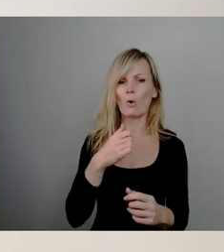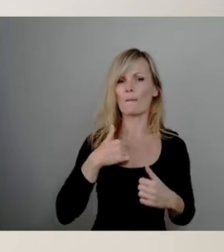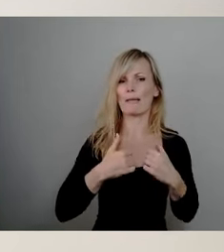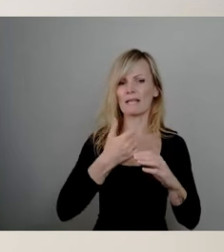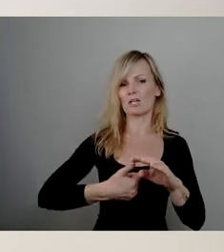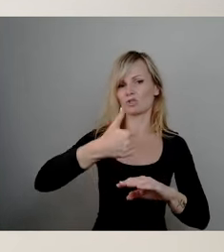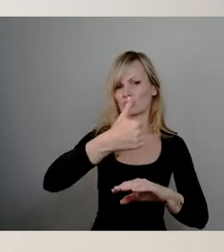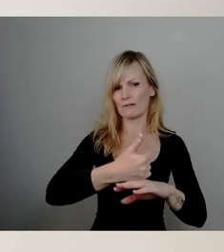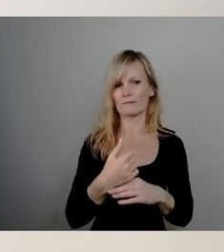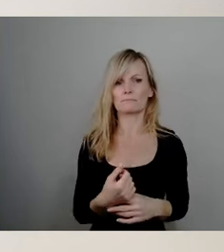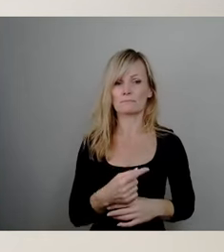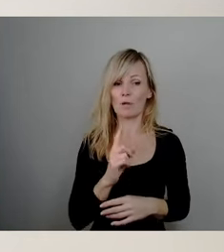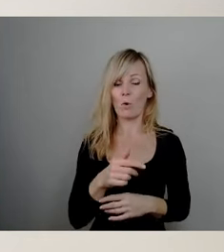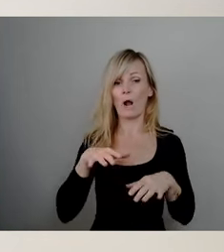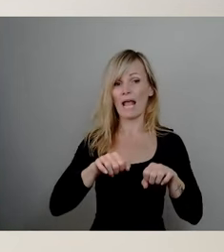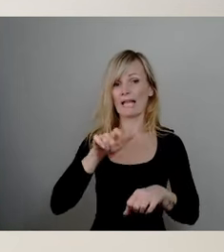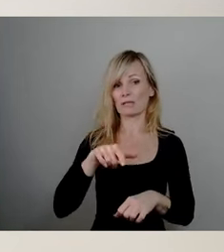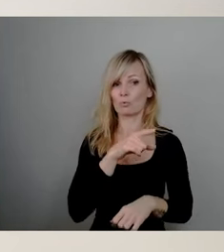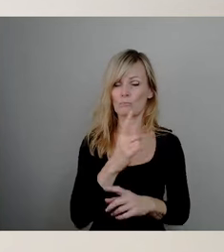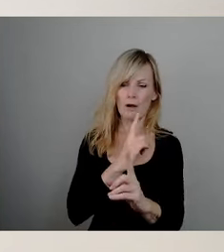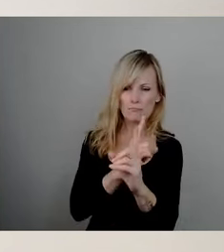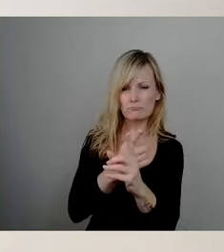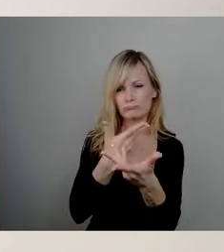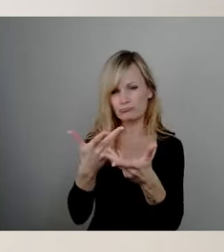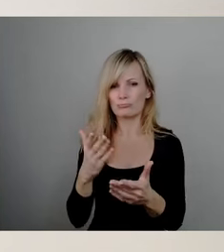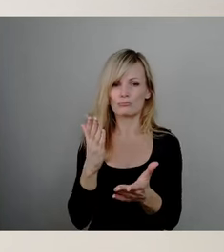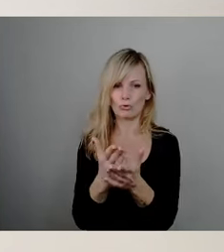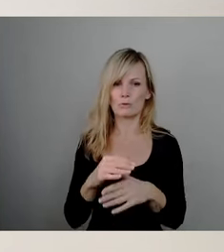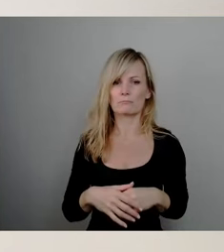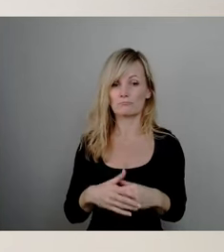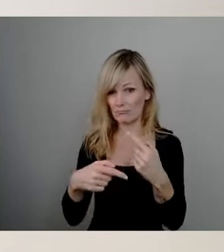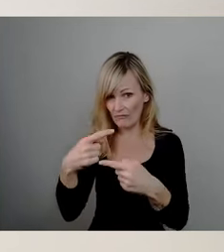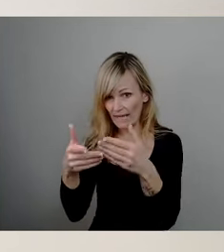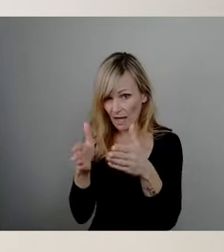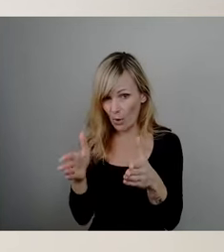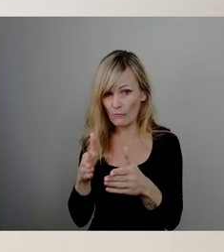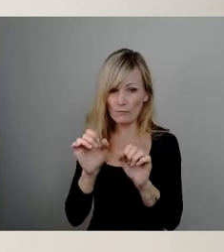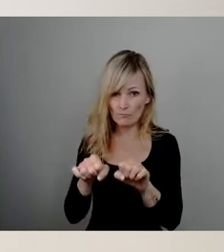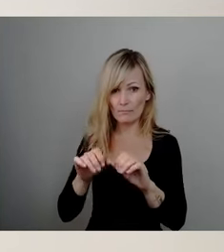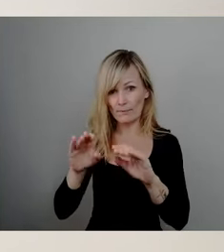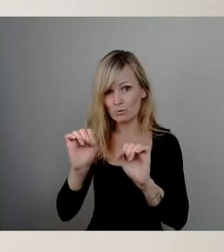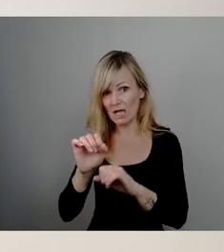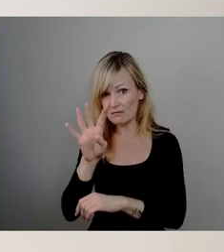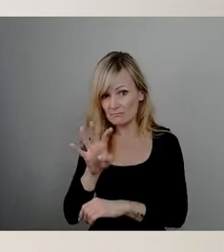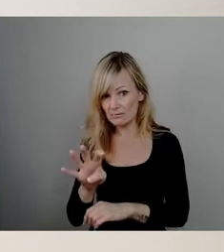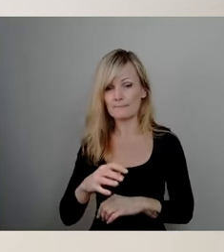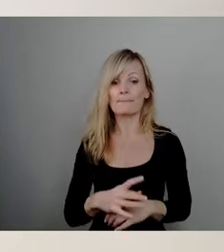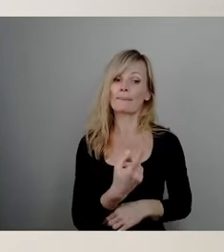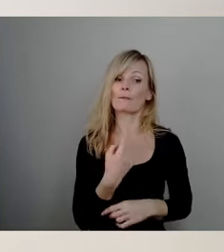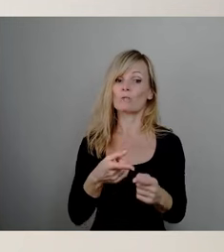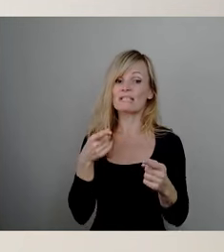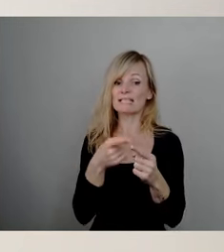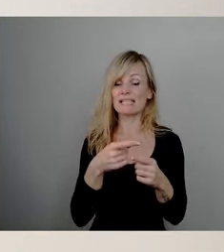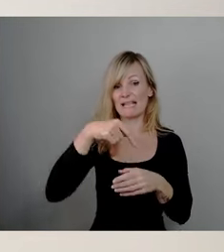inwieweit wir das Elbermar fortführen. Ich will ganz grundsätzlich sagen, unser Ziel verwaltungsintern ist, das Bad zu erhalten.